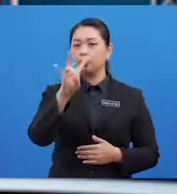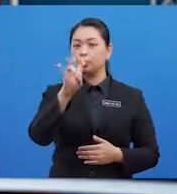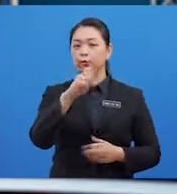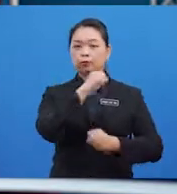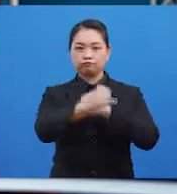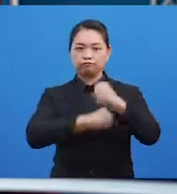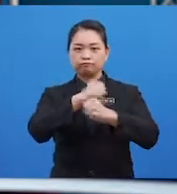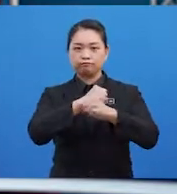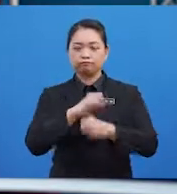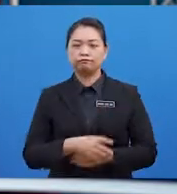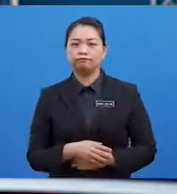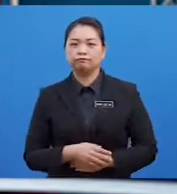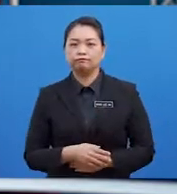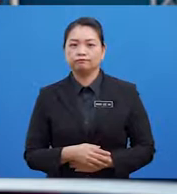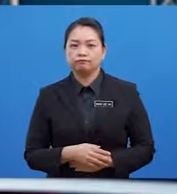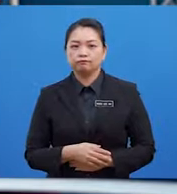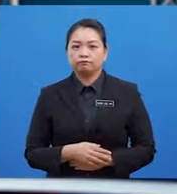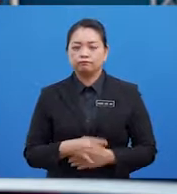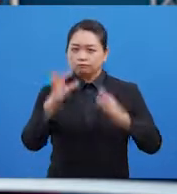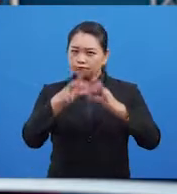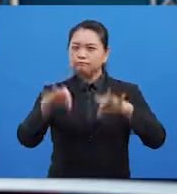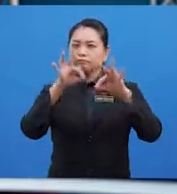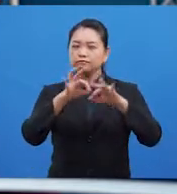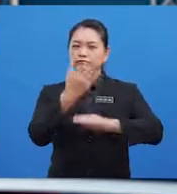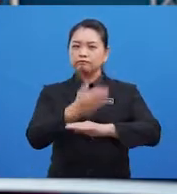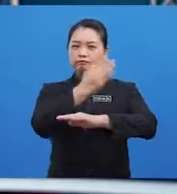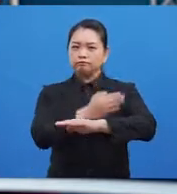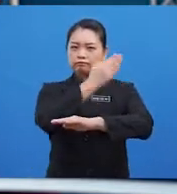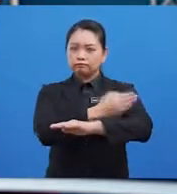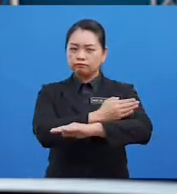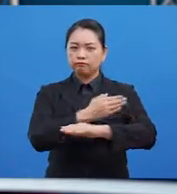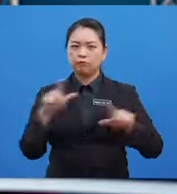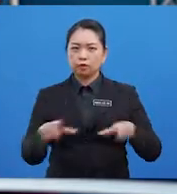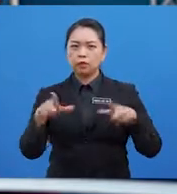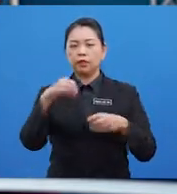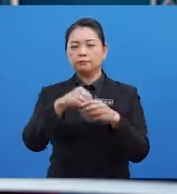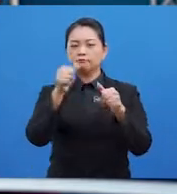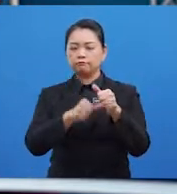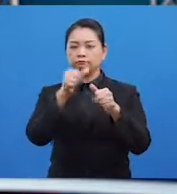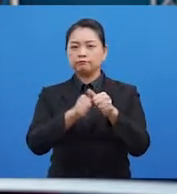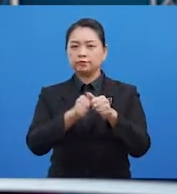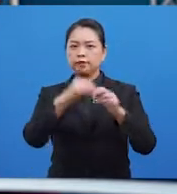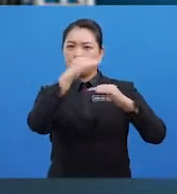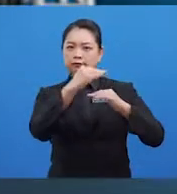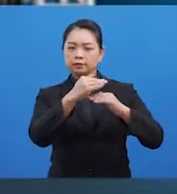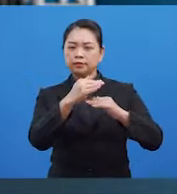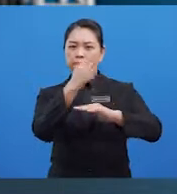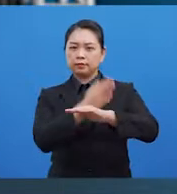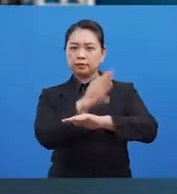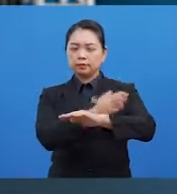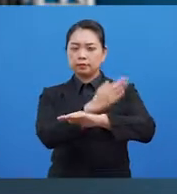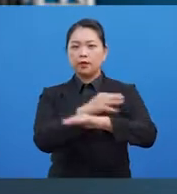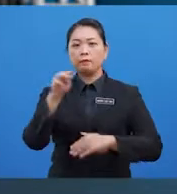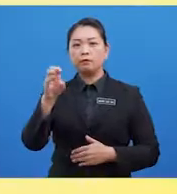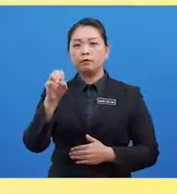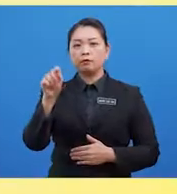Dan yang ketiga Memerihalkan perkembangan perlakuan Dalam setiap fasa perkembangan motor Pelajar